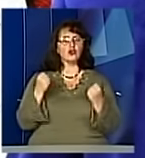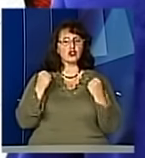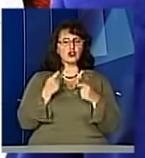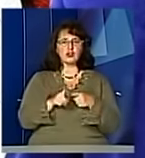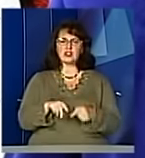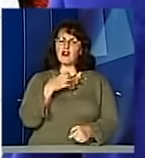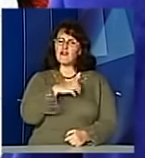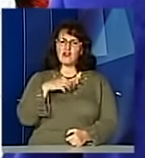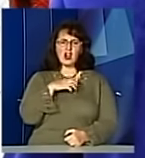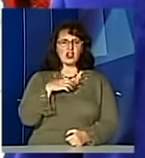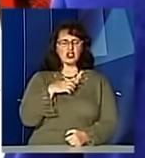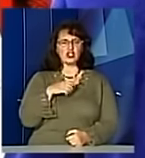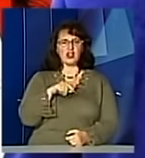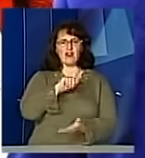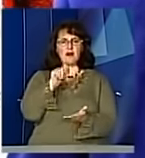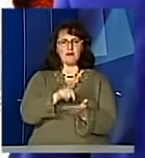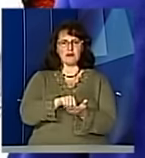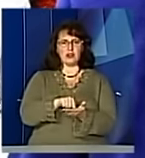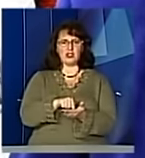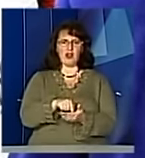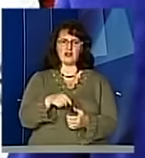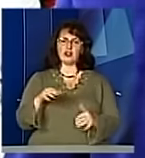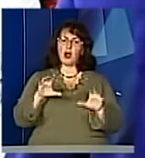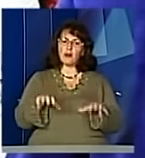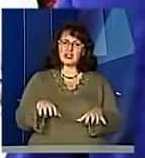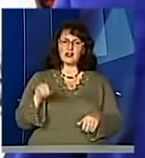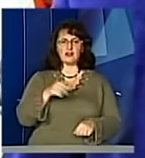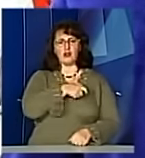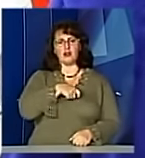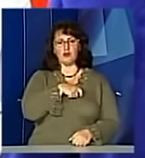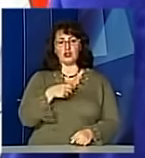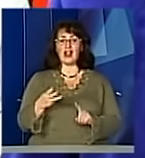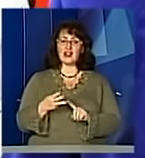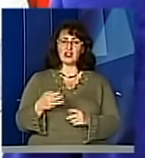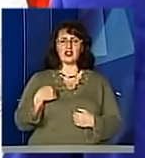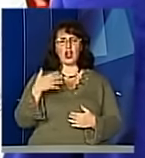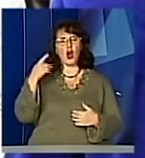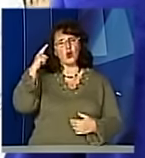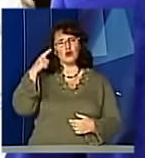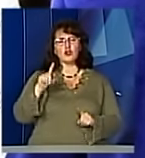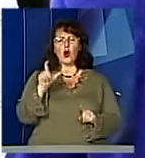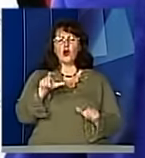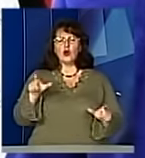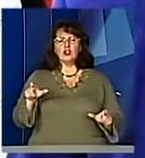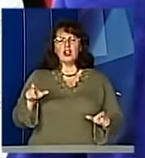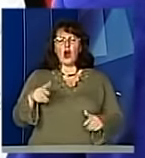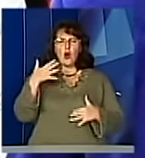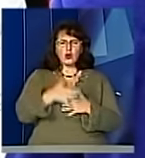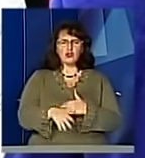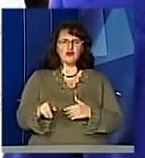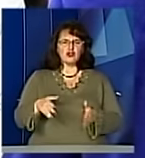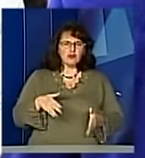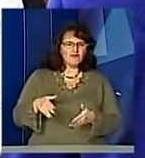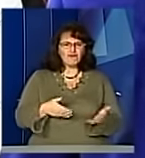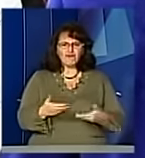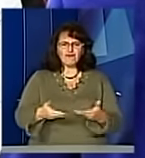найголовніше питання в сфері державної політики президента Порошенка. І третє, я думаю, що просто люди розуміють, що шлях ходьби